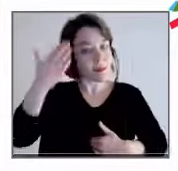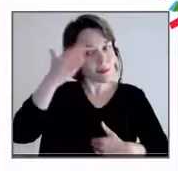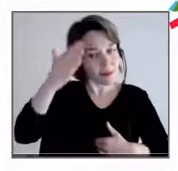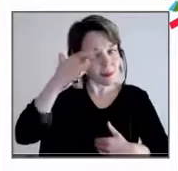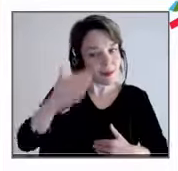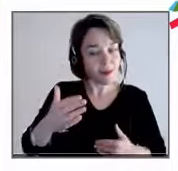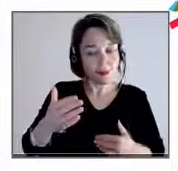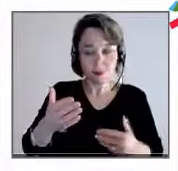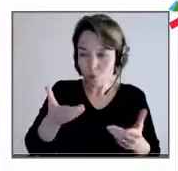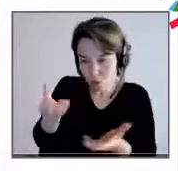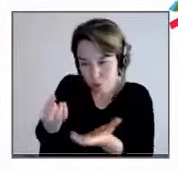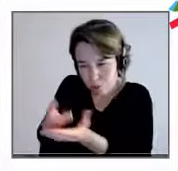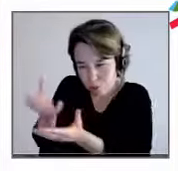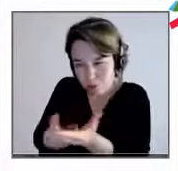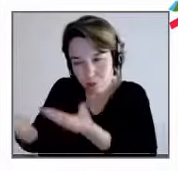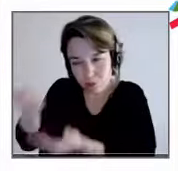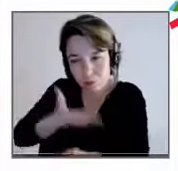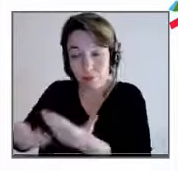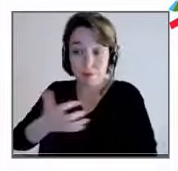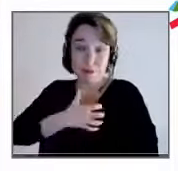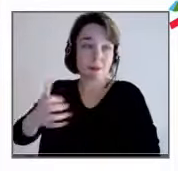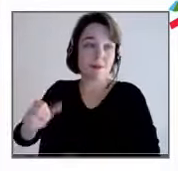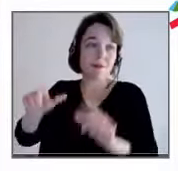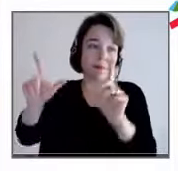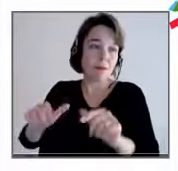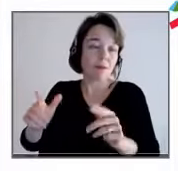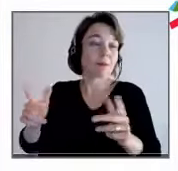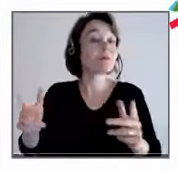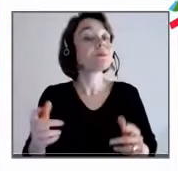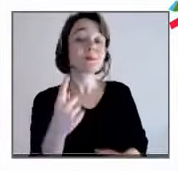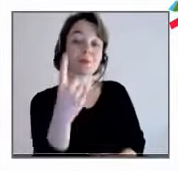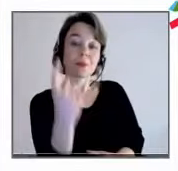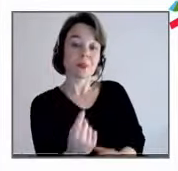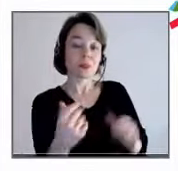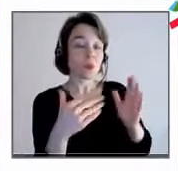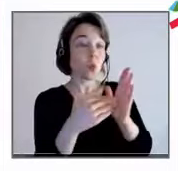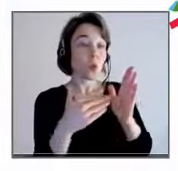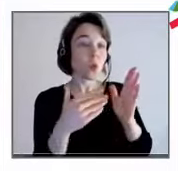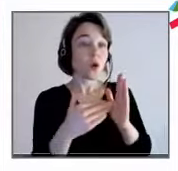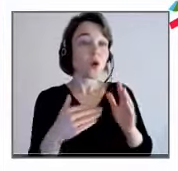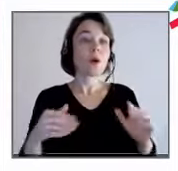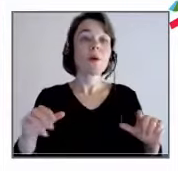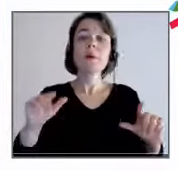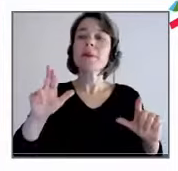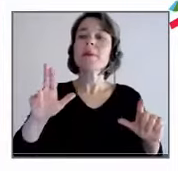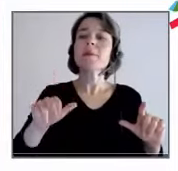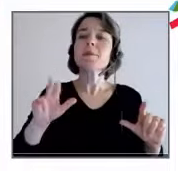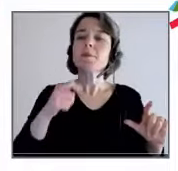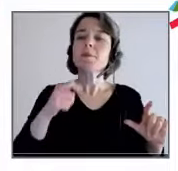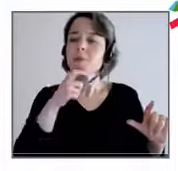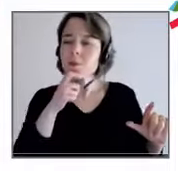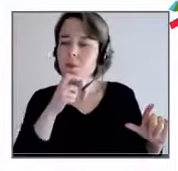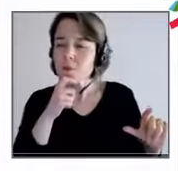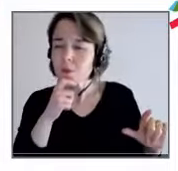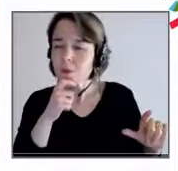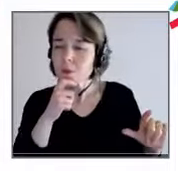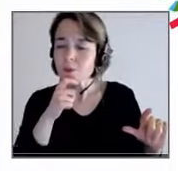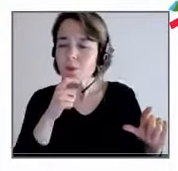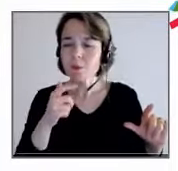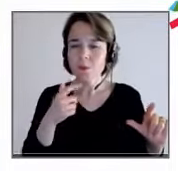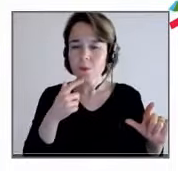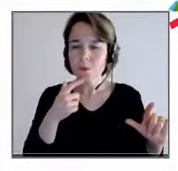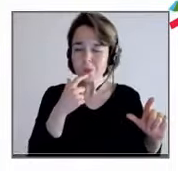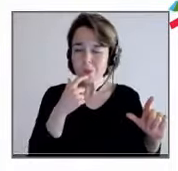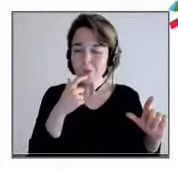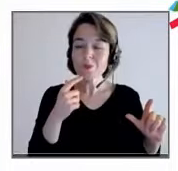posée par les spectateurs, si on peut encore une fois baisser un petit peu l'écran, je l'avais sous les yeux, c'était, est-ce que finalement la fraternité de